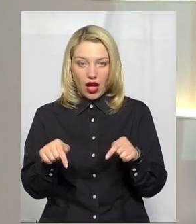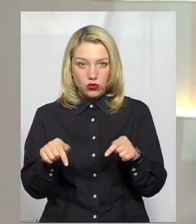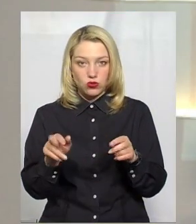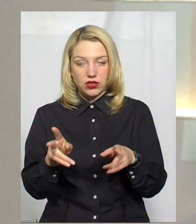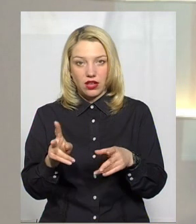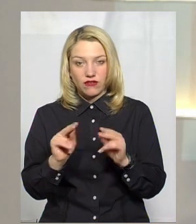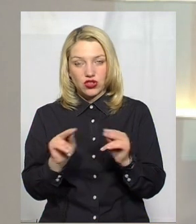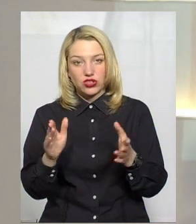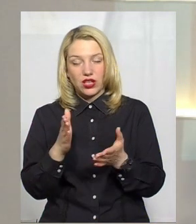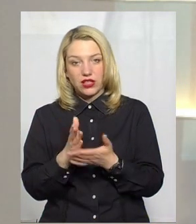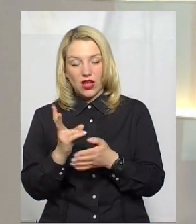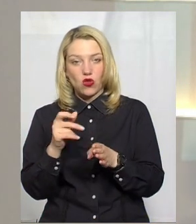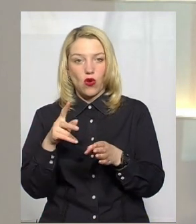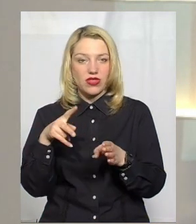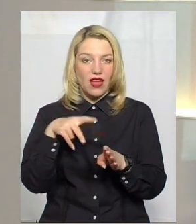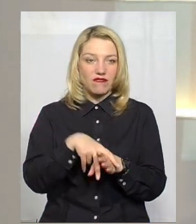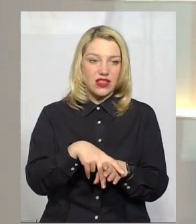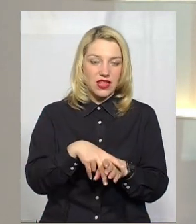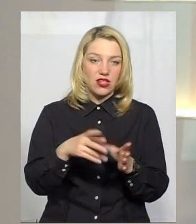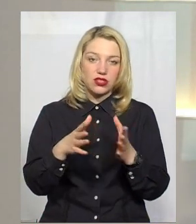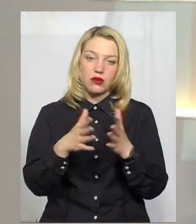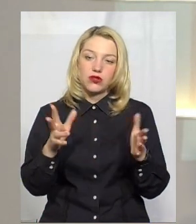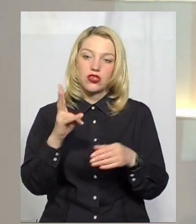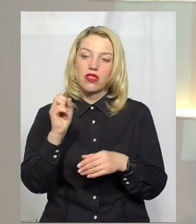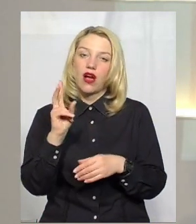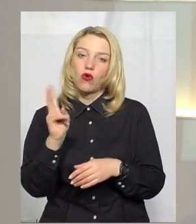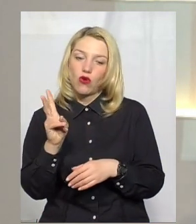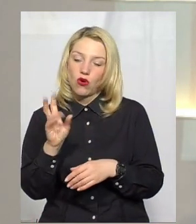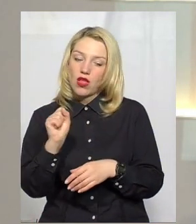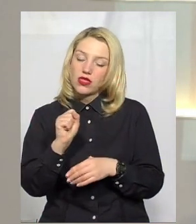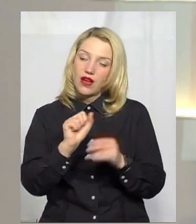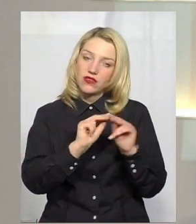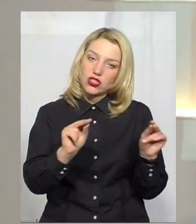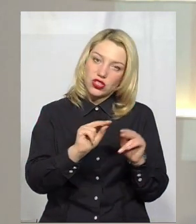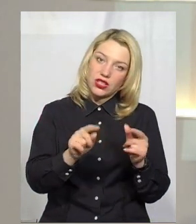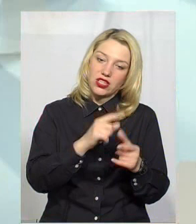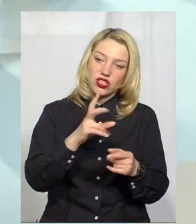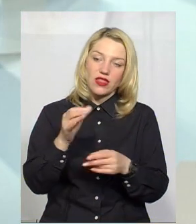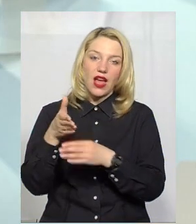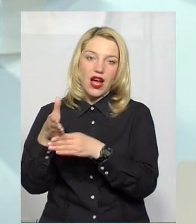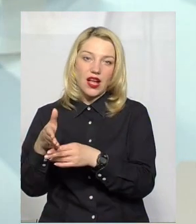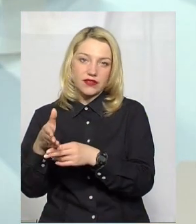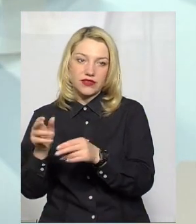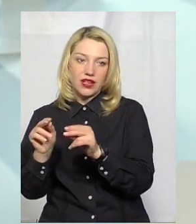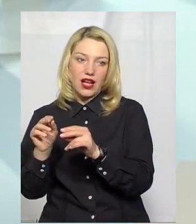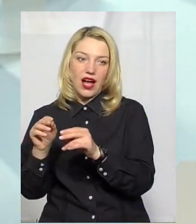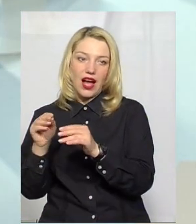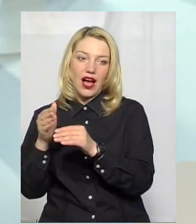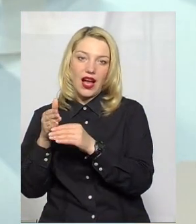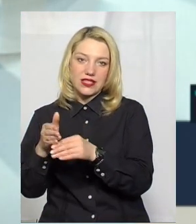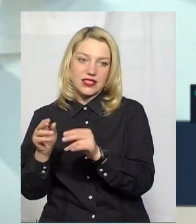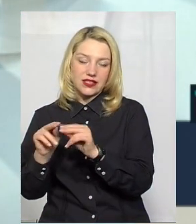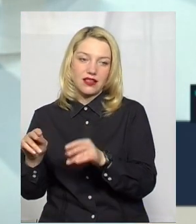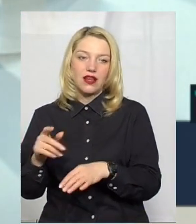навантаження більше на кого? На вчителя чи на того асистента? Асистент теж працює? Однозначно, навантаження більше на